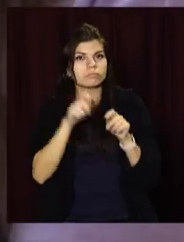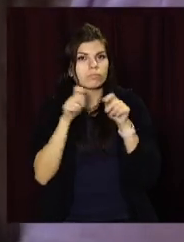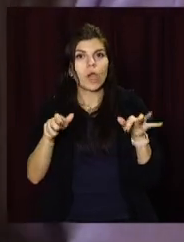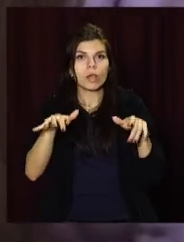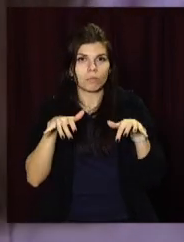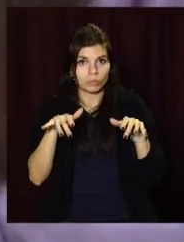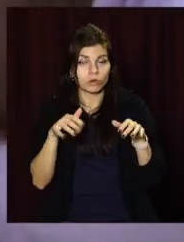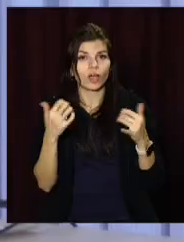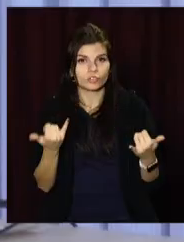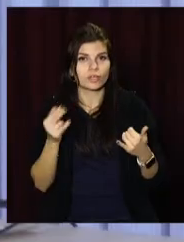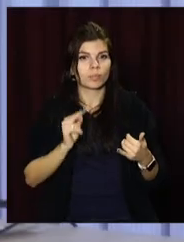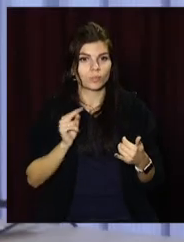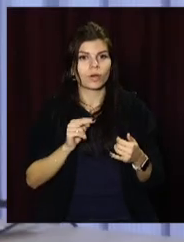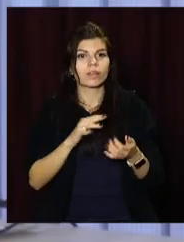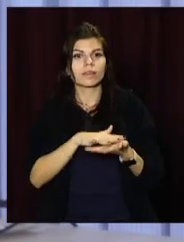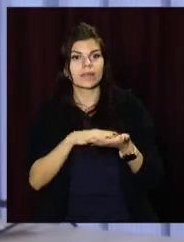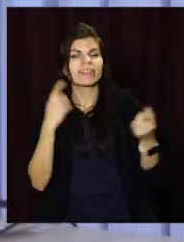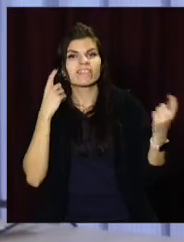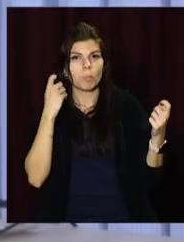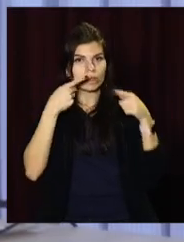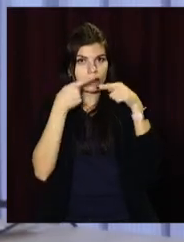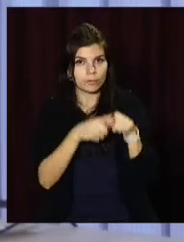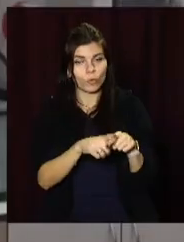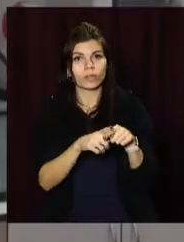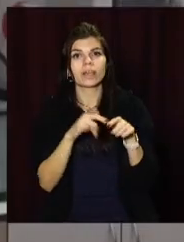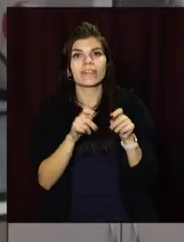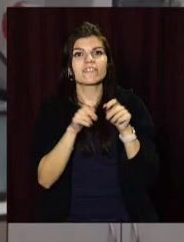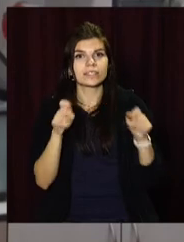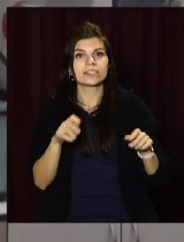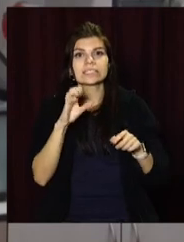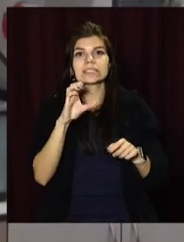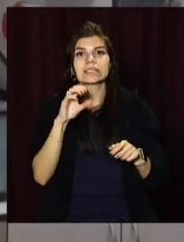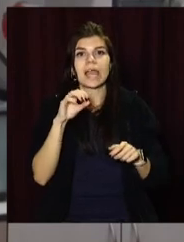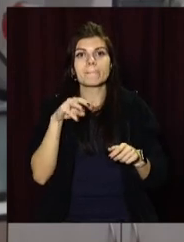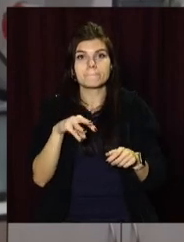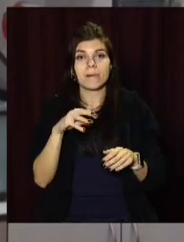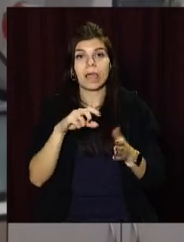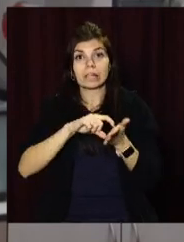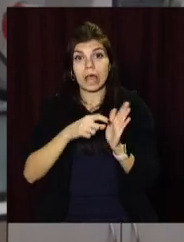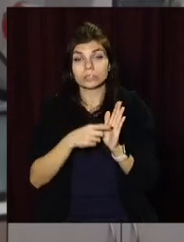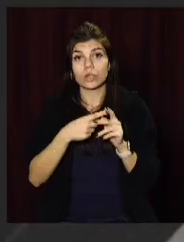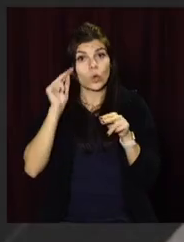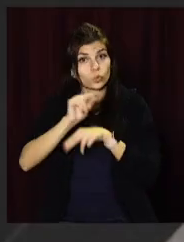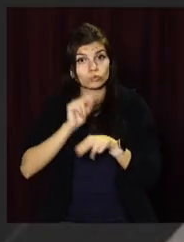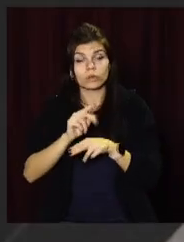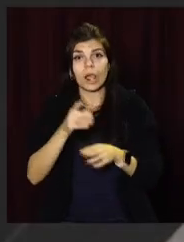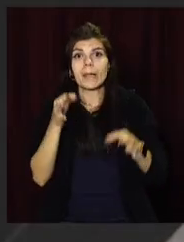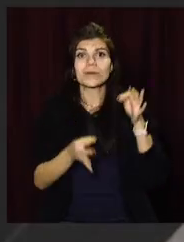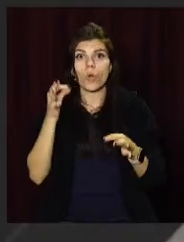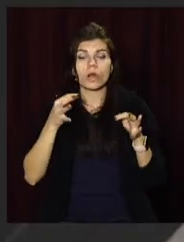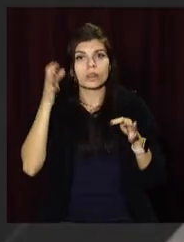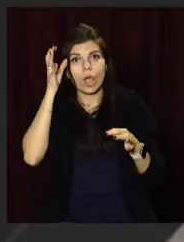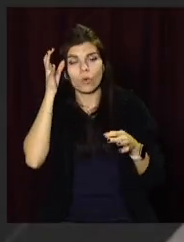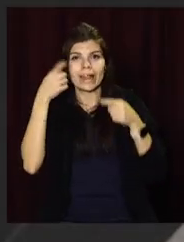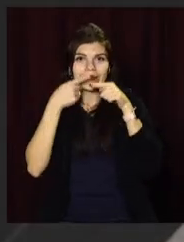'ютеризацію. Нині працюють у напрямку інформаційних технологій та відкрили STEM-клас. Це програма навчання, що охоплює природничі науки,